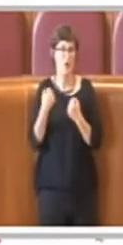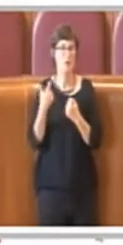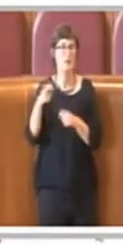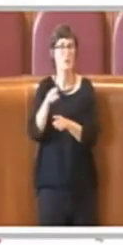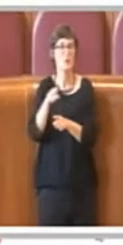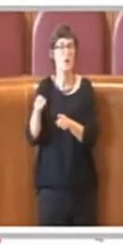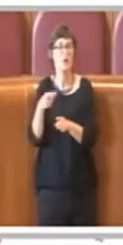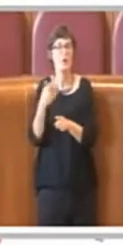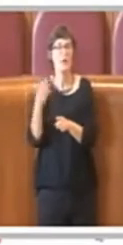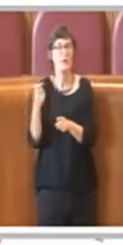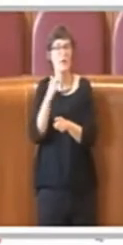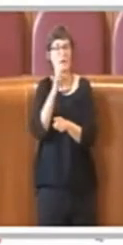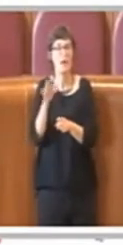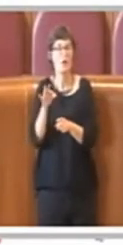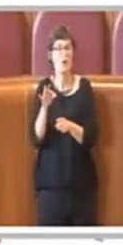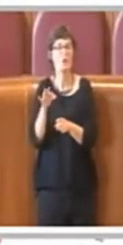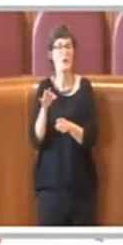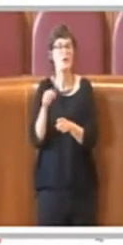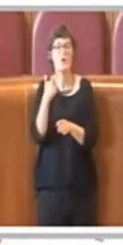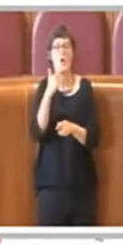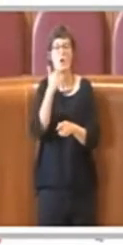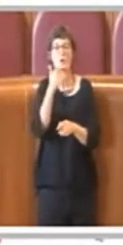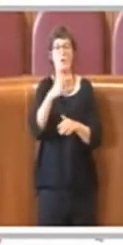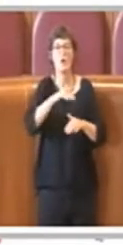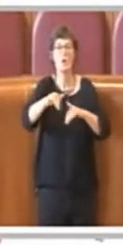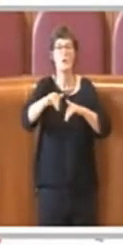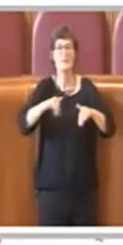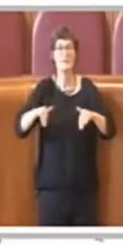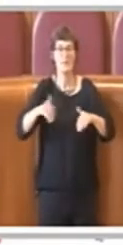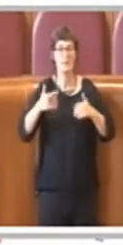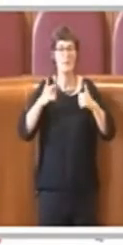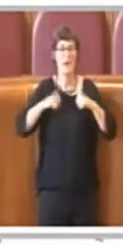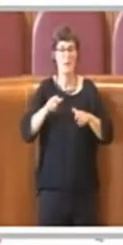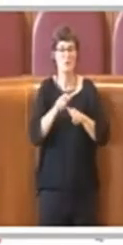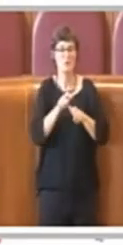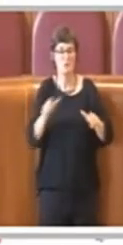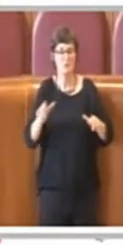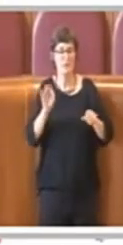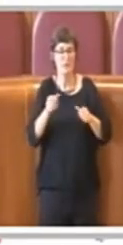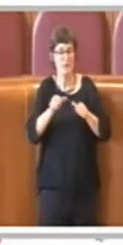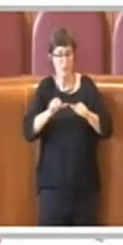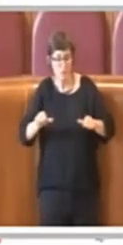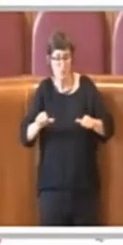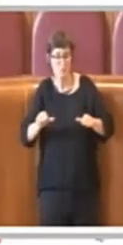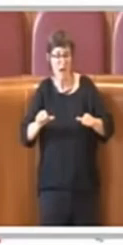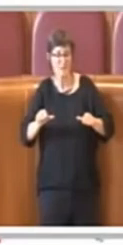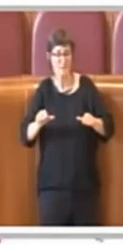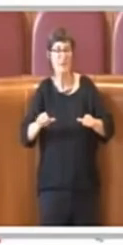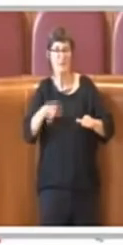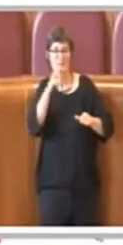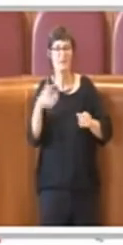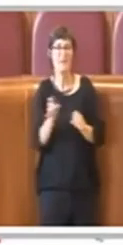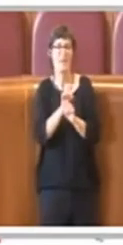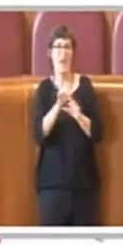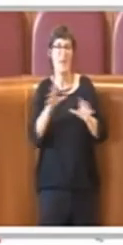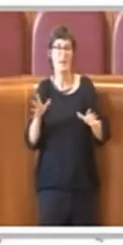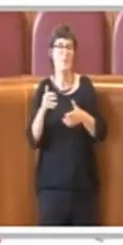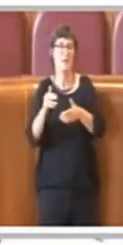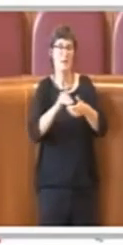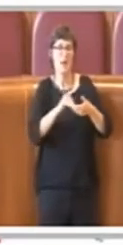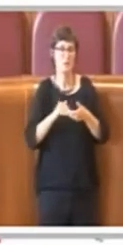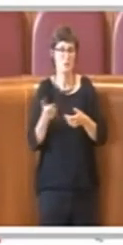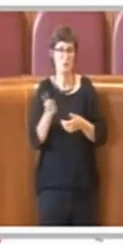della loro libera volontà di associarsi. Ho fatto di tutto per comprendere il loro punto di vista, ma evidentemente alcune logiche